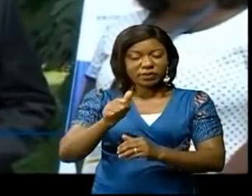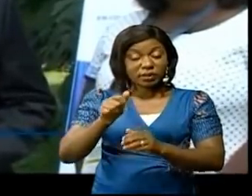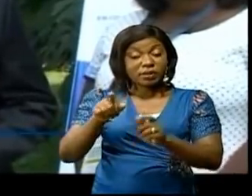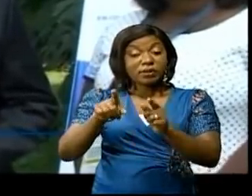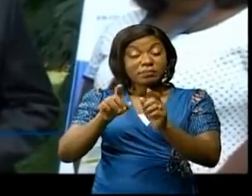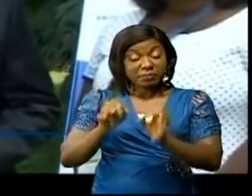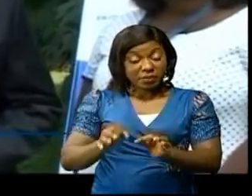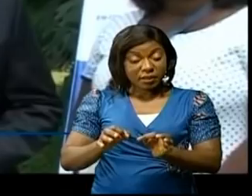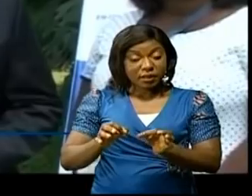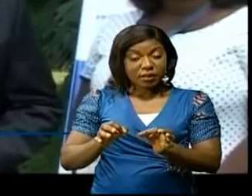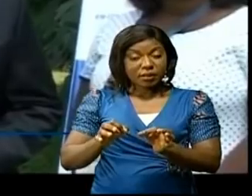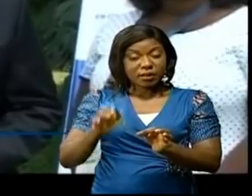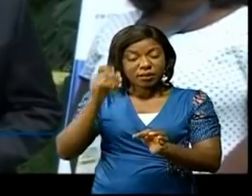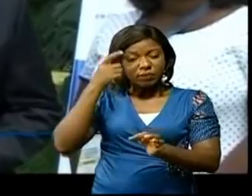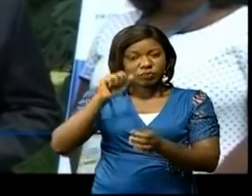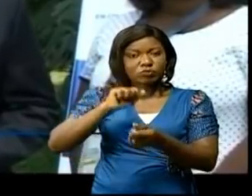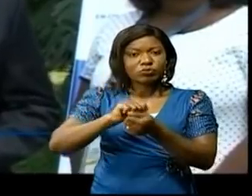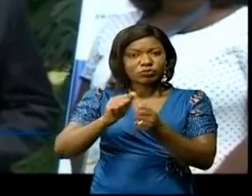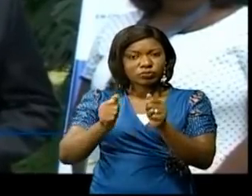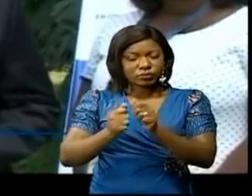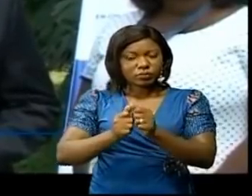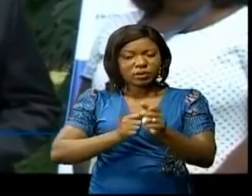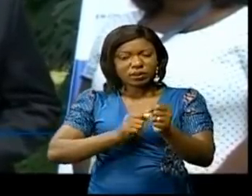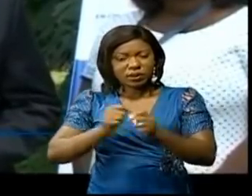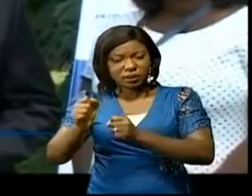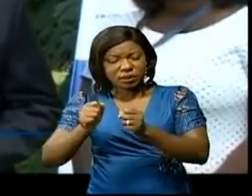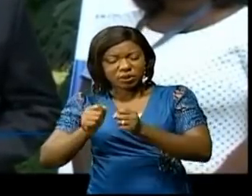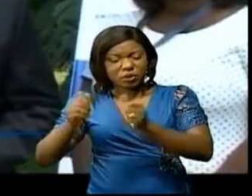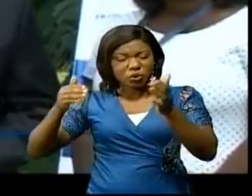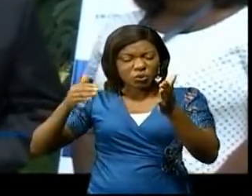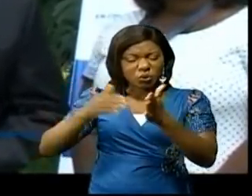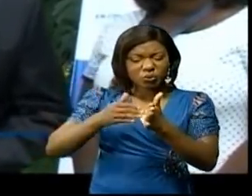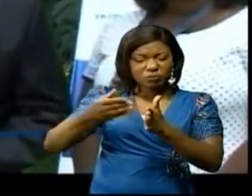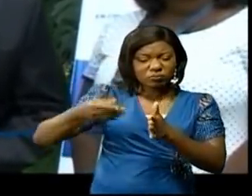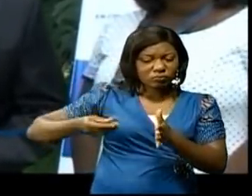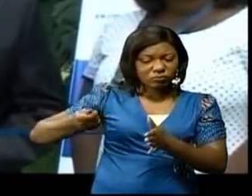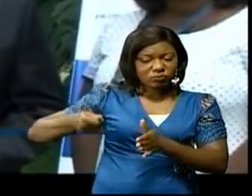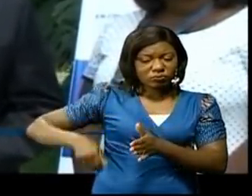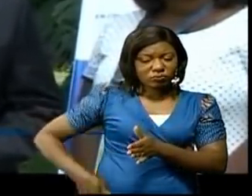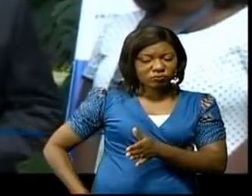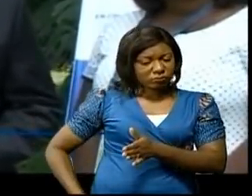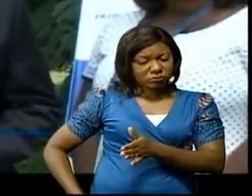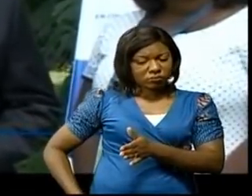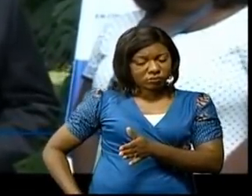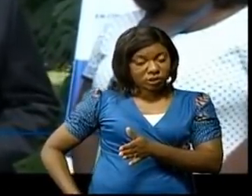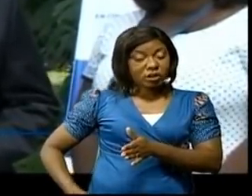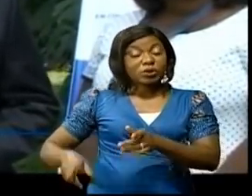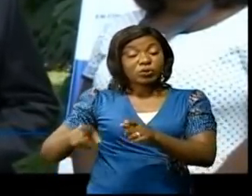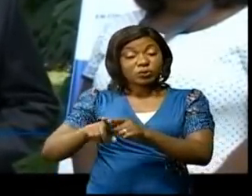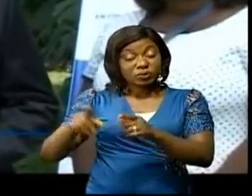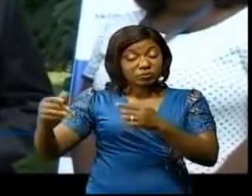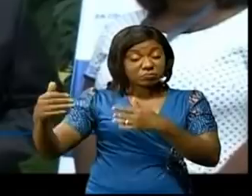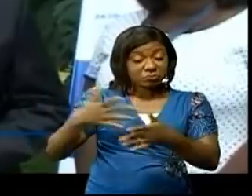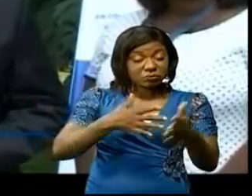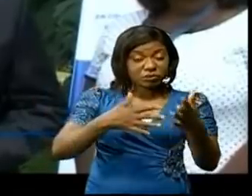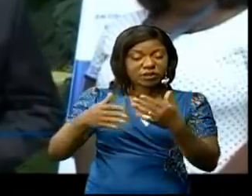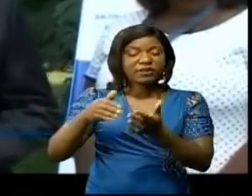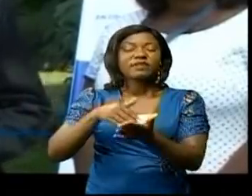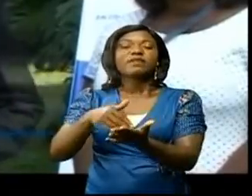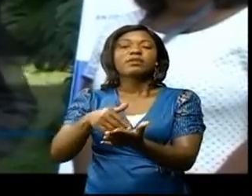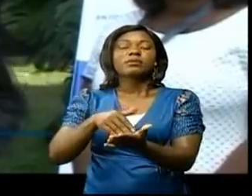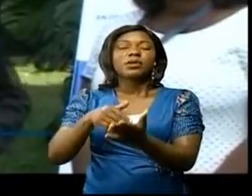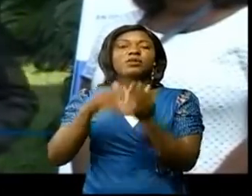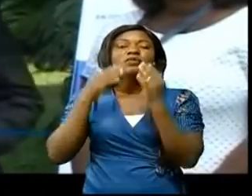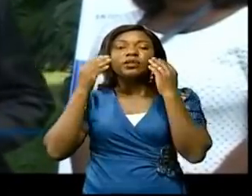l'efficacité de notre système de lutte contre le blanchiment des capitaux et le financement du terrorisme était faible. Voilà